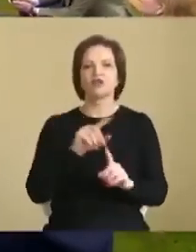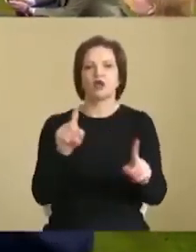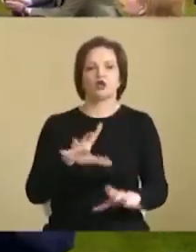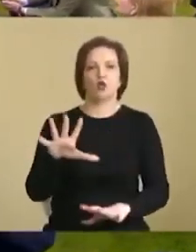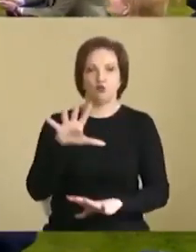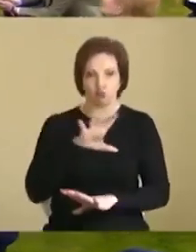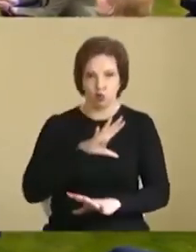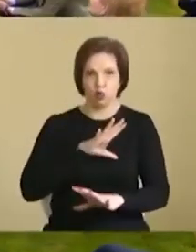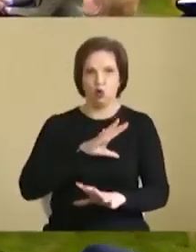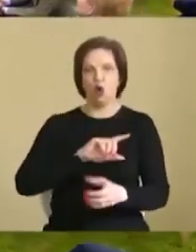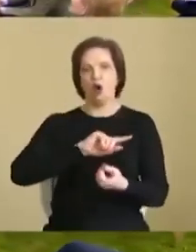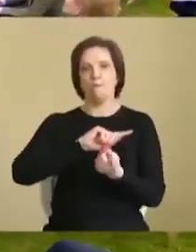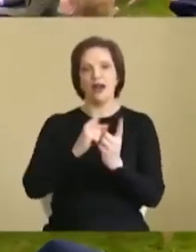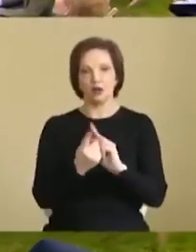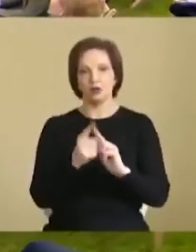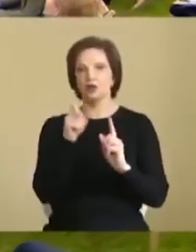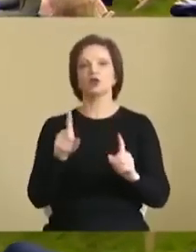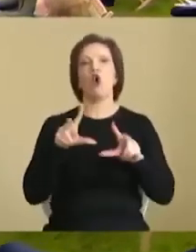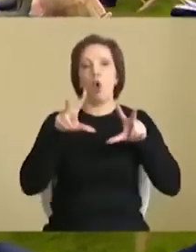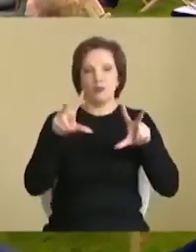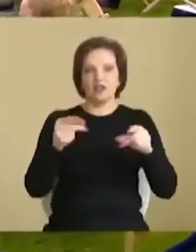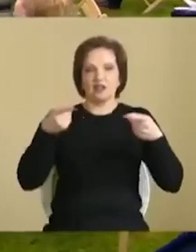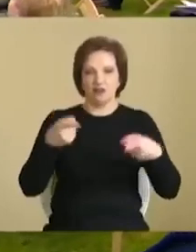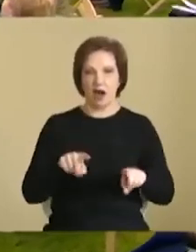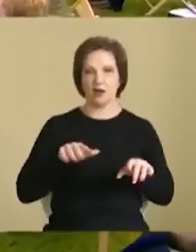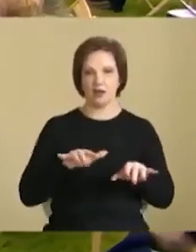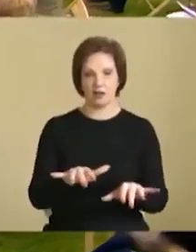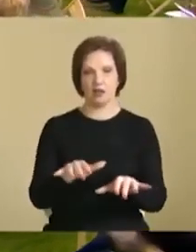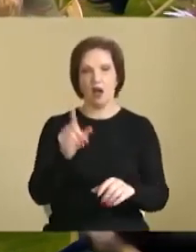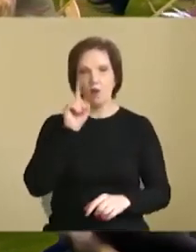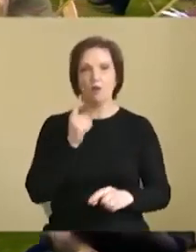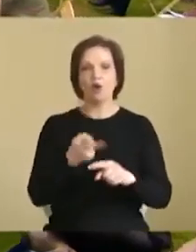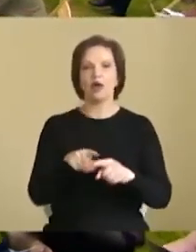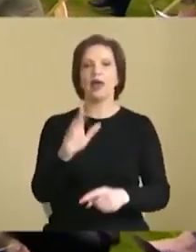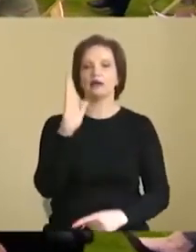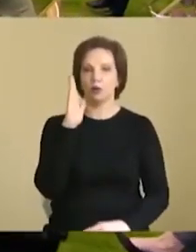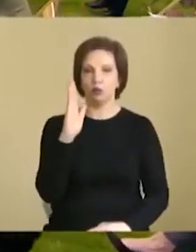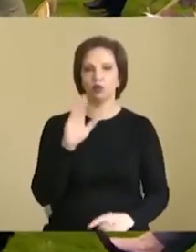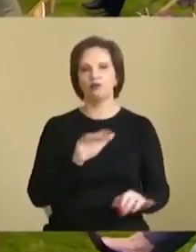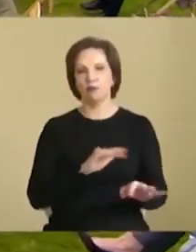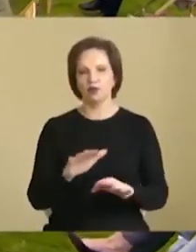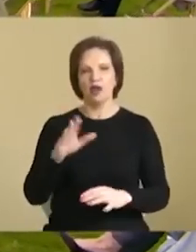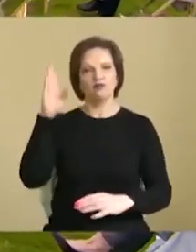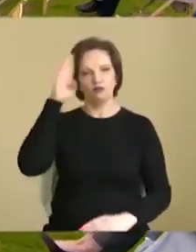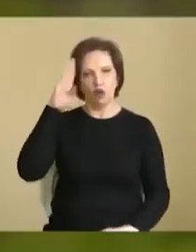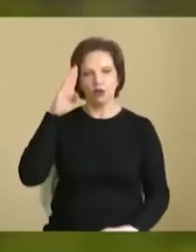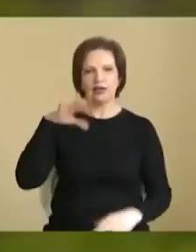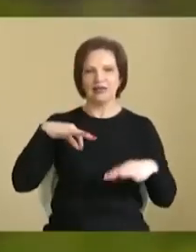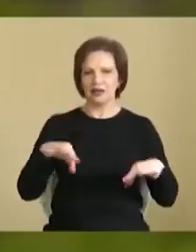перетворилося з обіцянок в реальні дії. Поки це буде, і концесія, і водний транспорт.